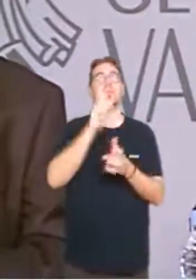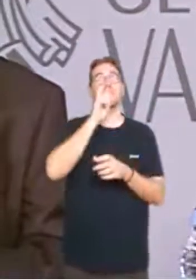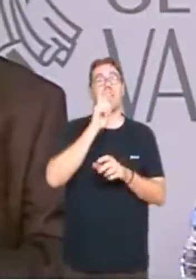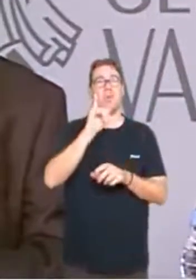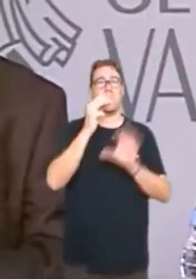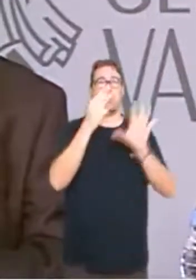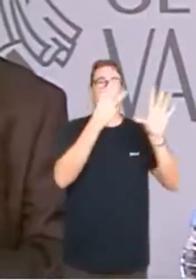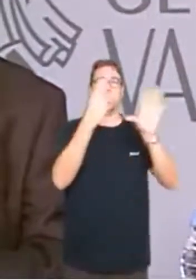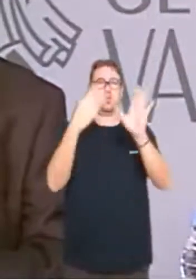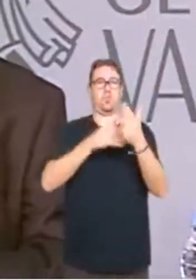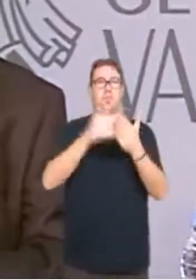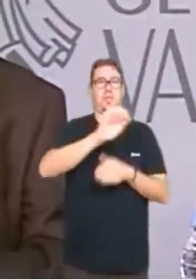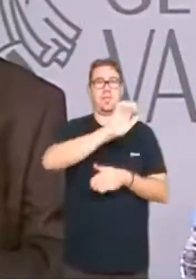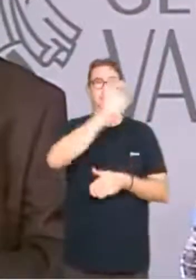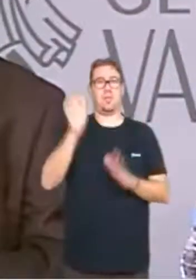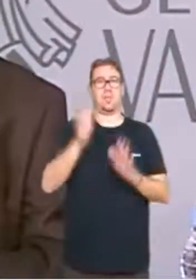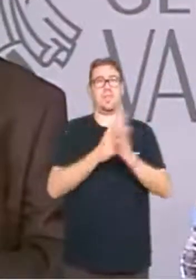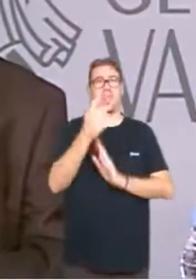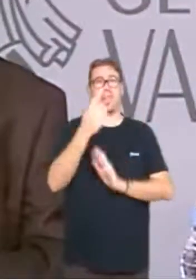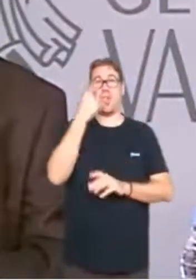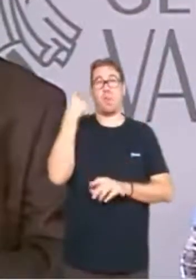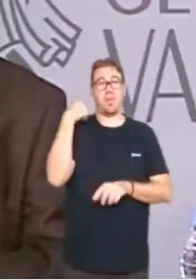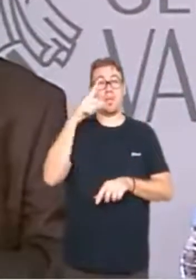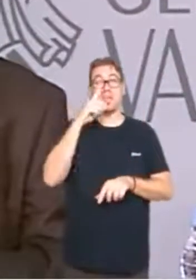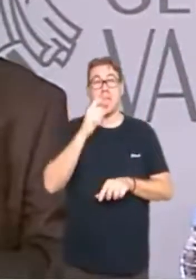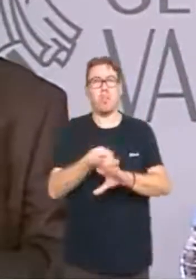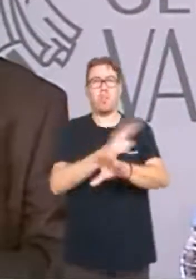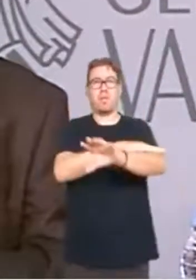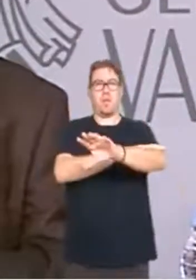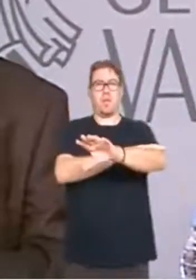milions d'euros, més del doble que l'any passat.